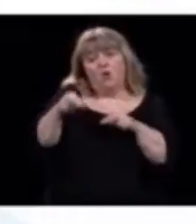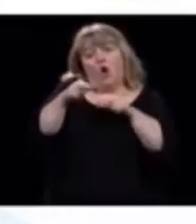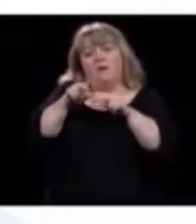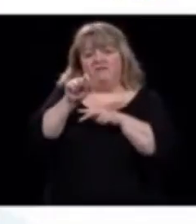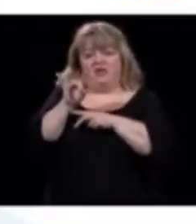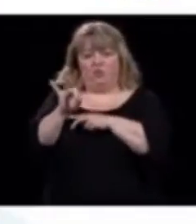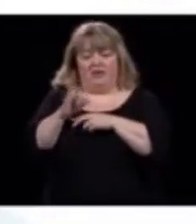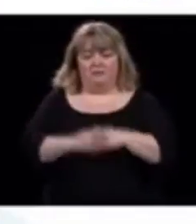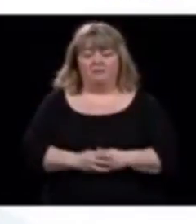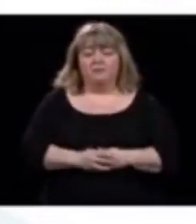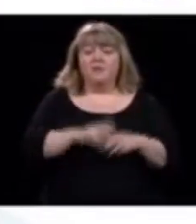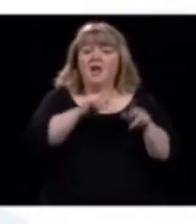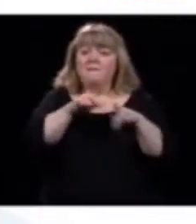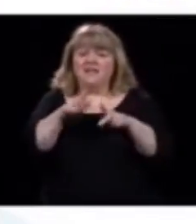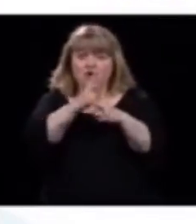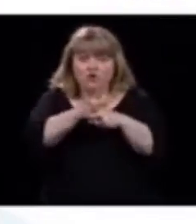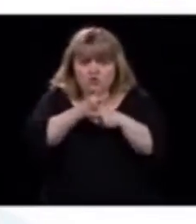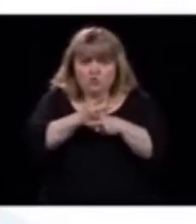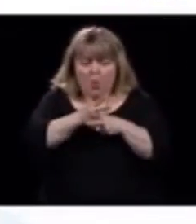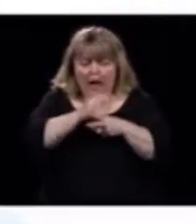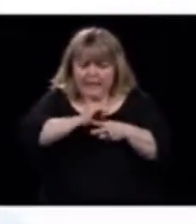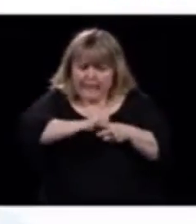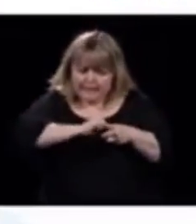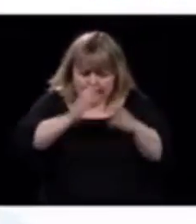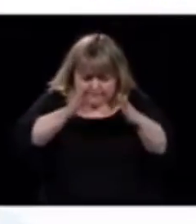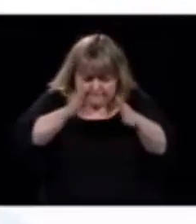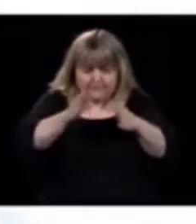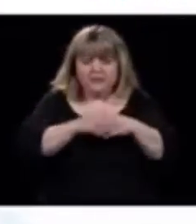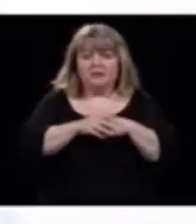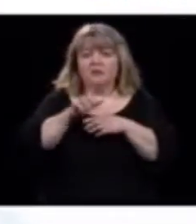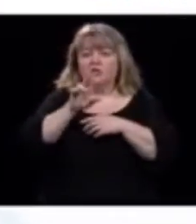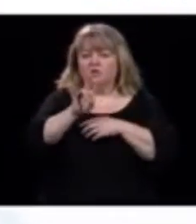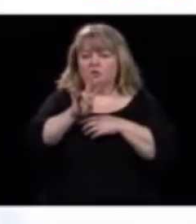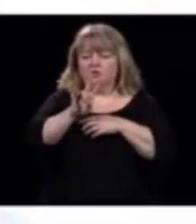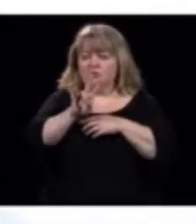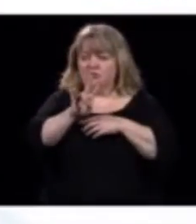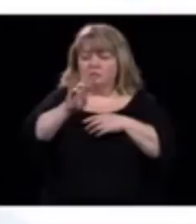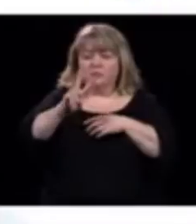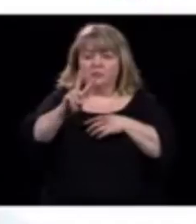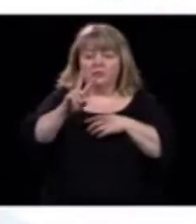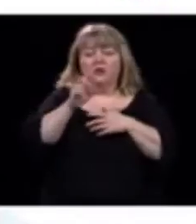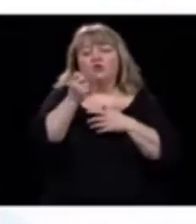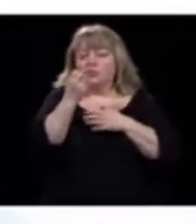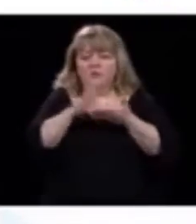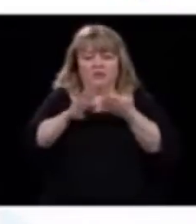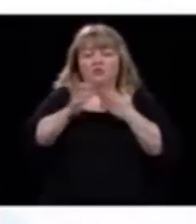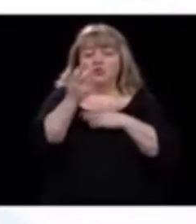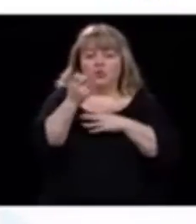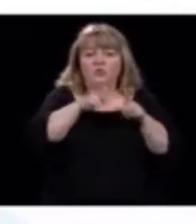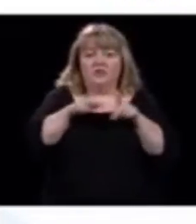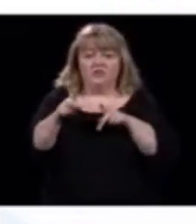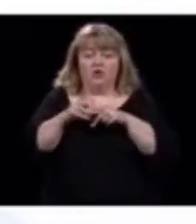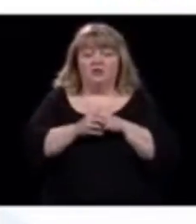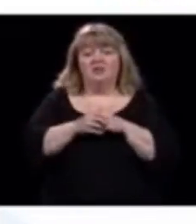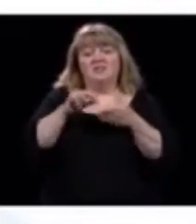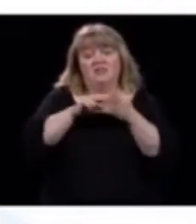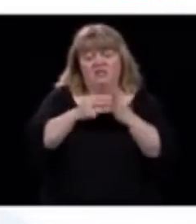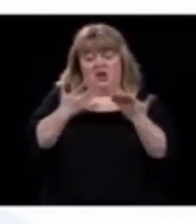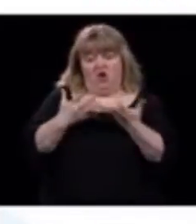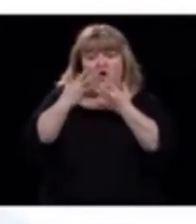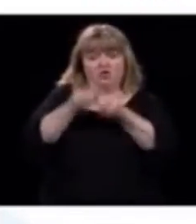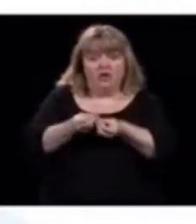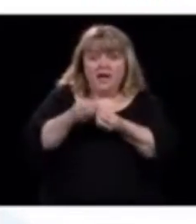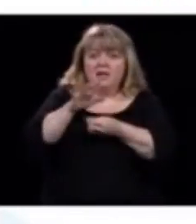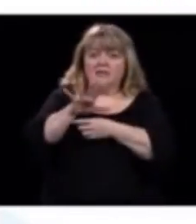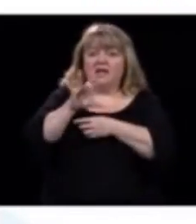72 personnes aux soins intensifs, une augmentation de 15. On est rendu à 58 000